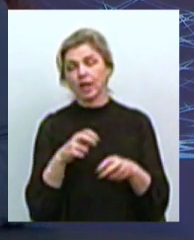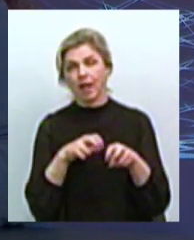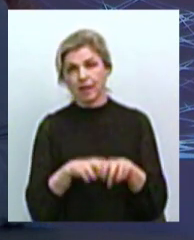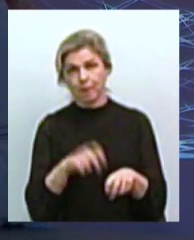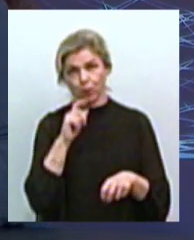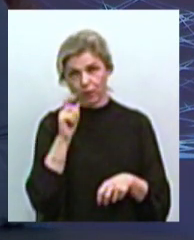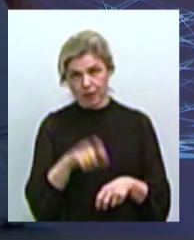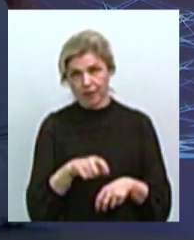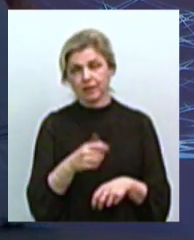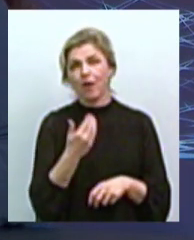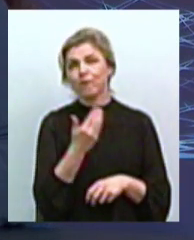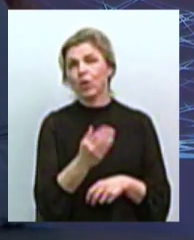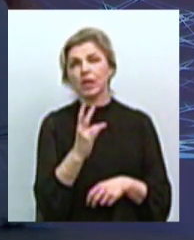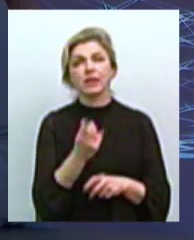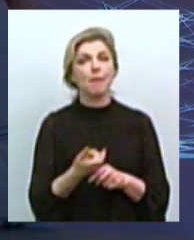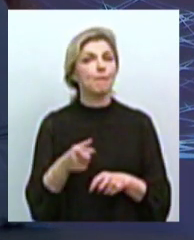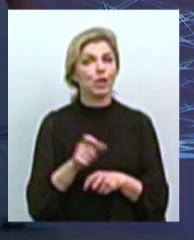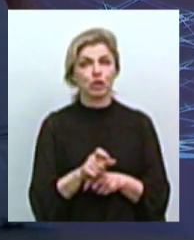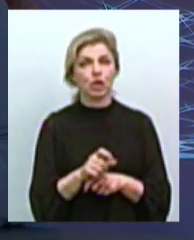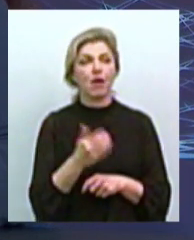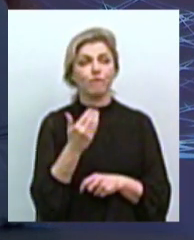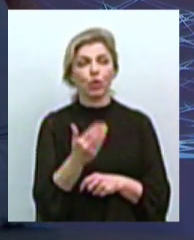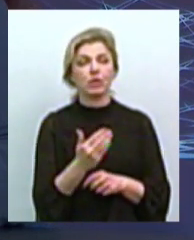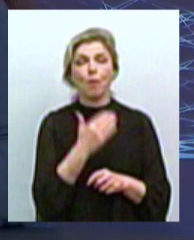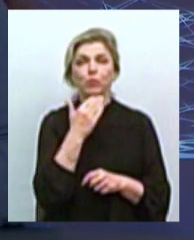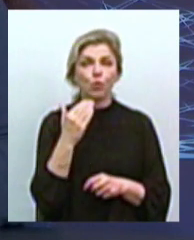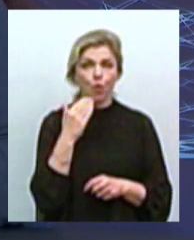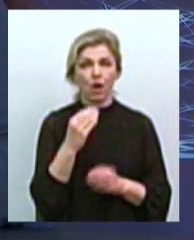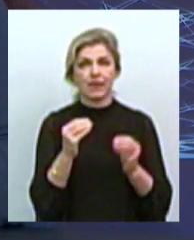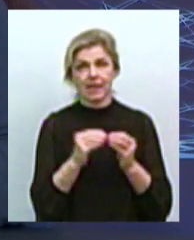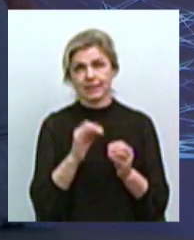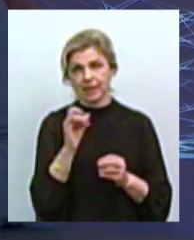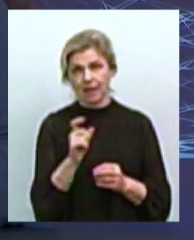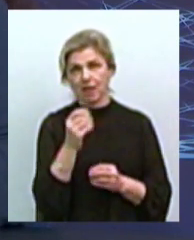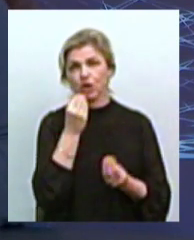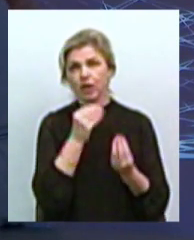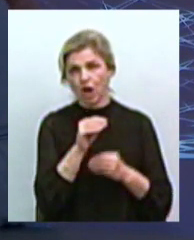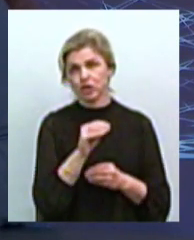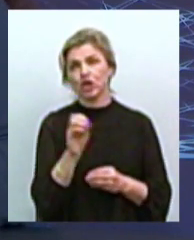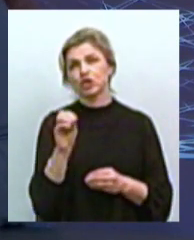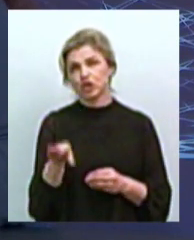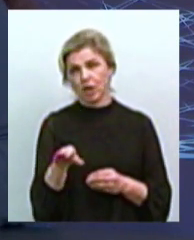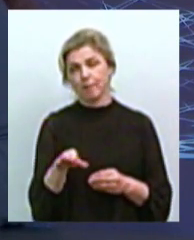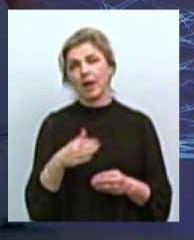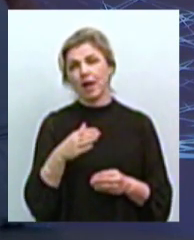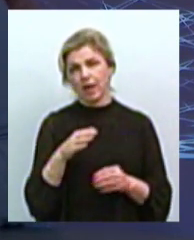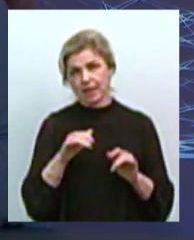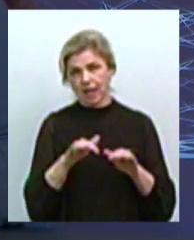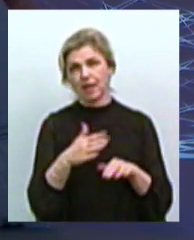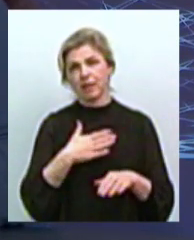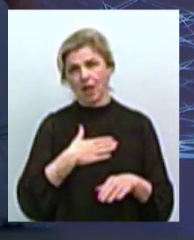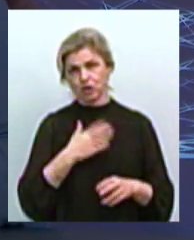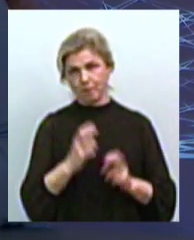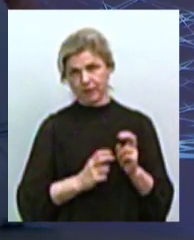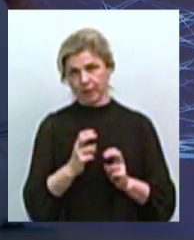вони просто не те, що більші, вони в декілька, а то і в десятки разів кращі, більші, ніж є у нашого підприємства. Тому, я думаю, що